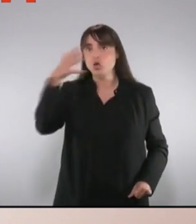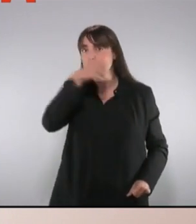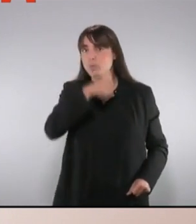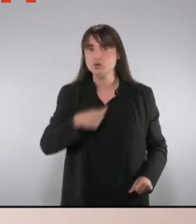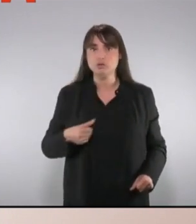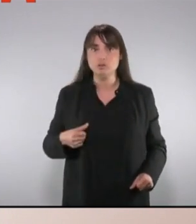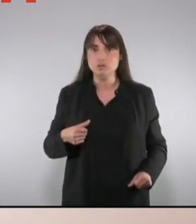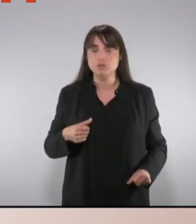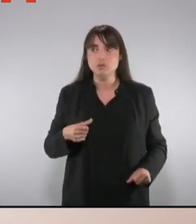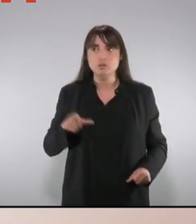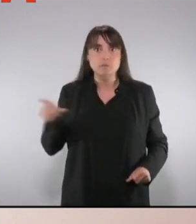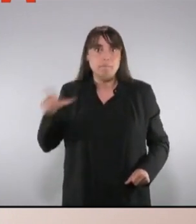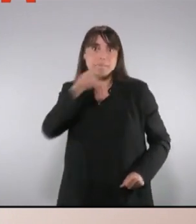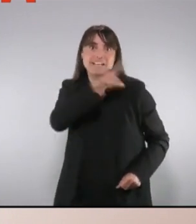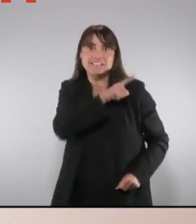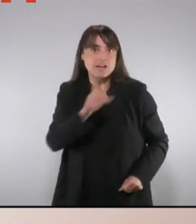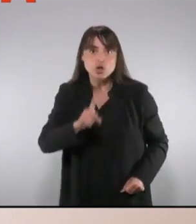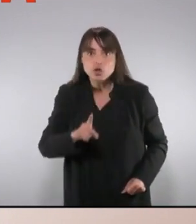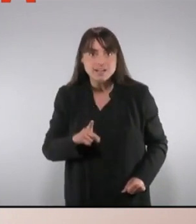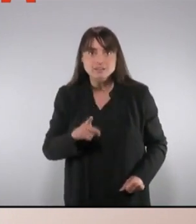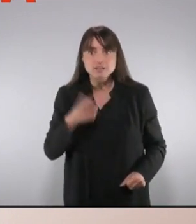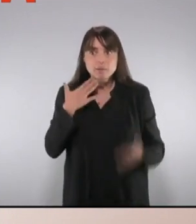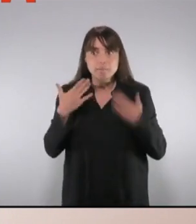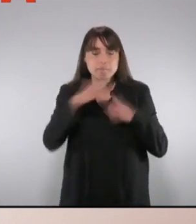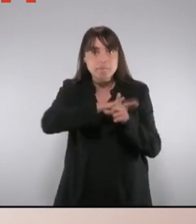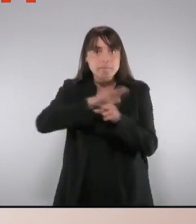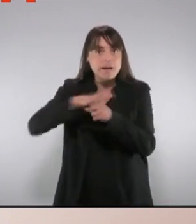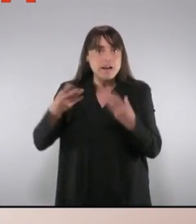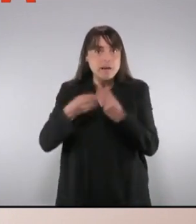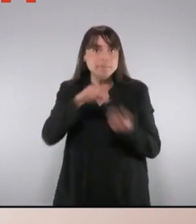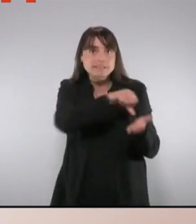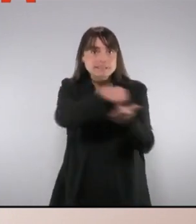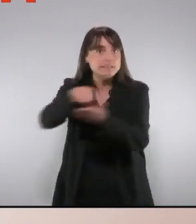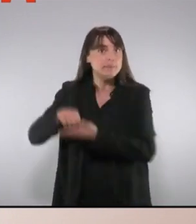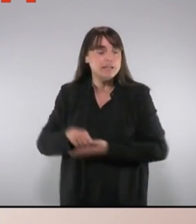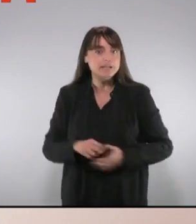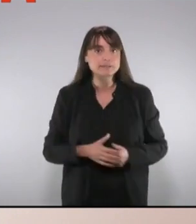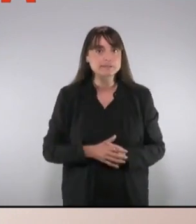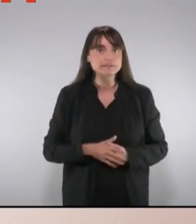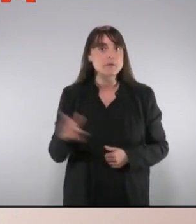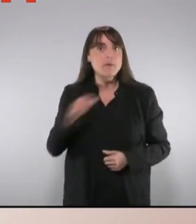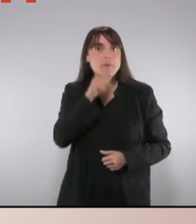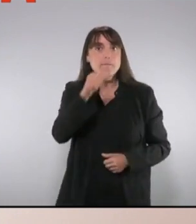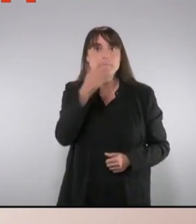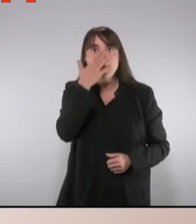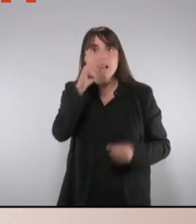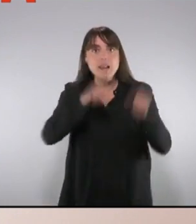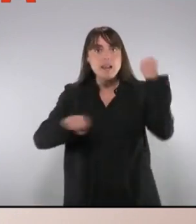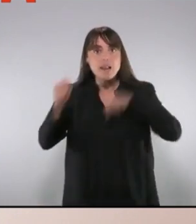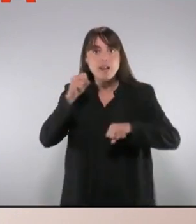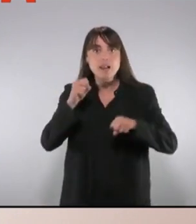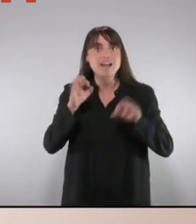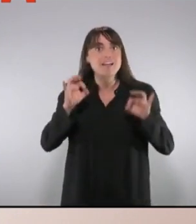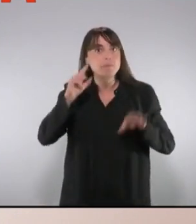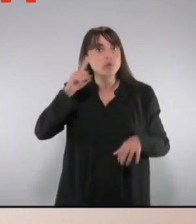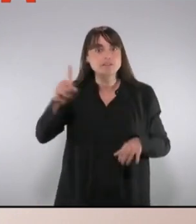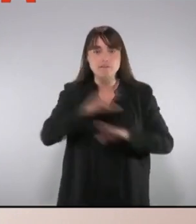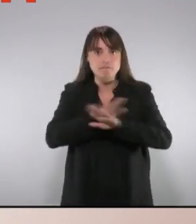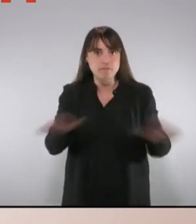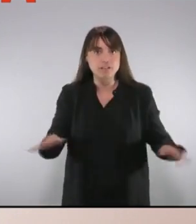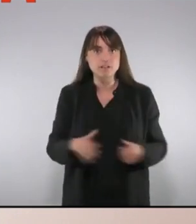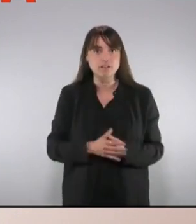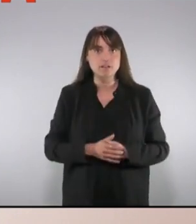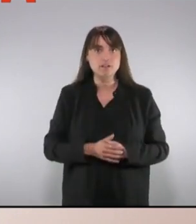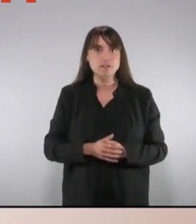origen militar. segon, cal aturar la impunitat en les males praxis policials. Cal una actuació immediata